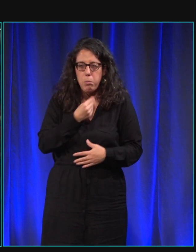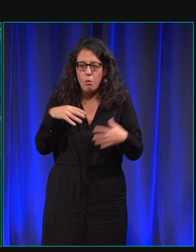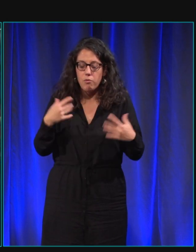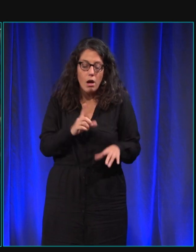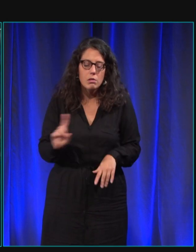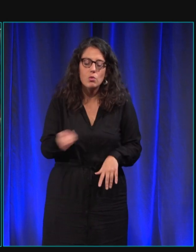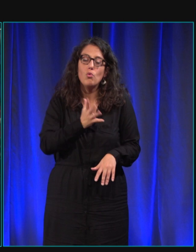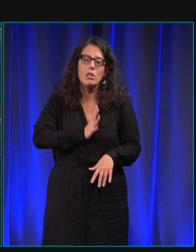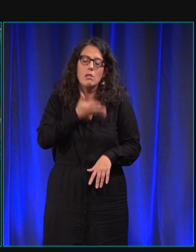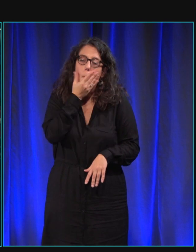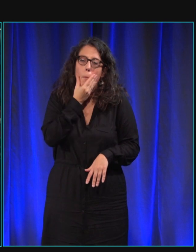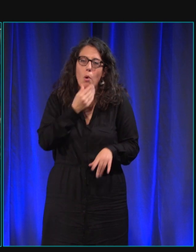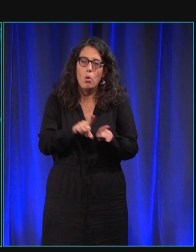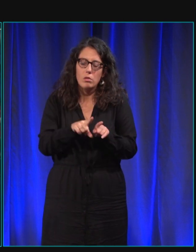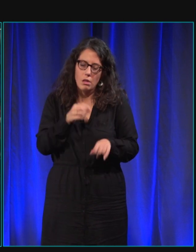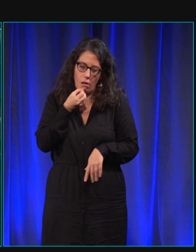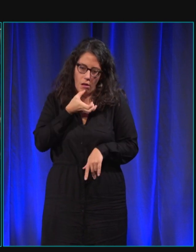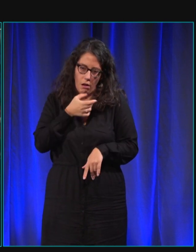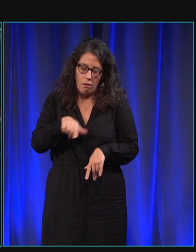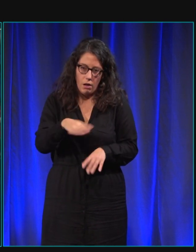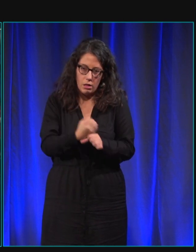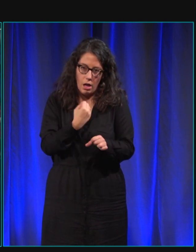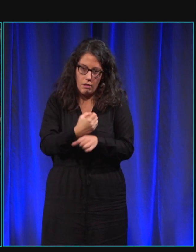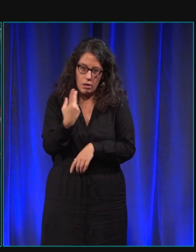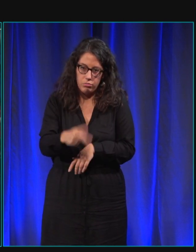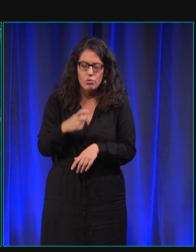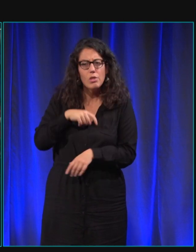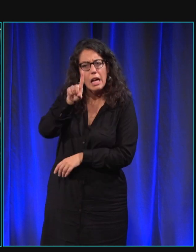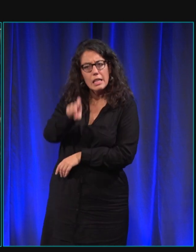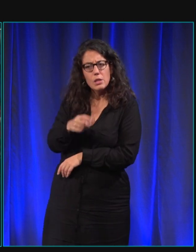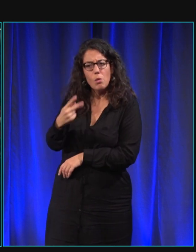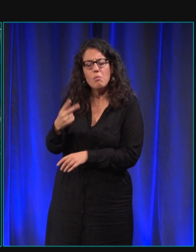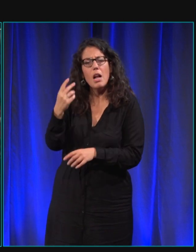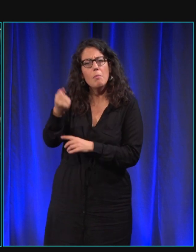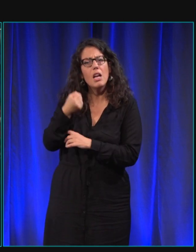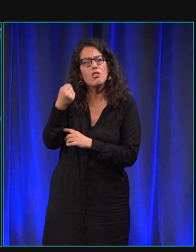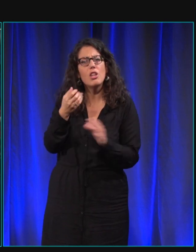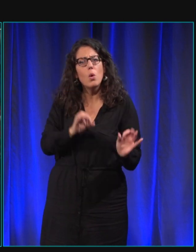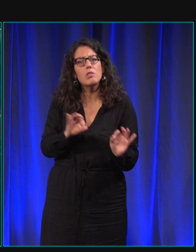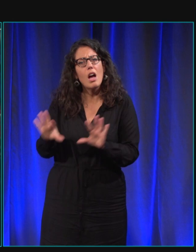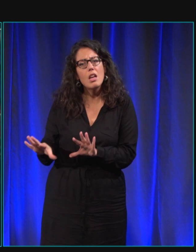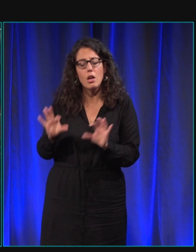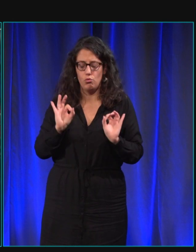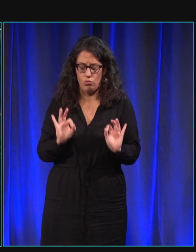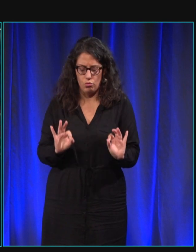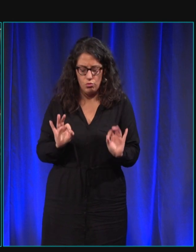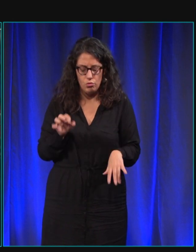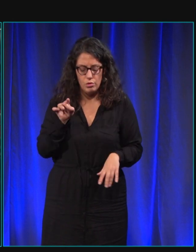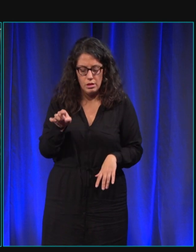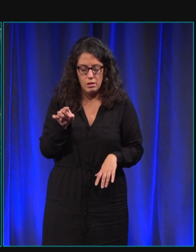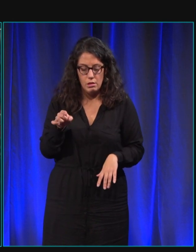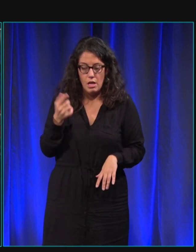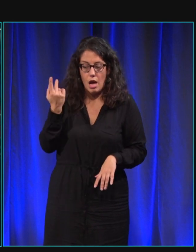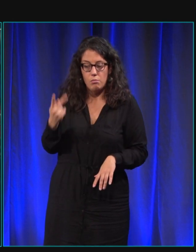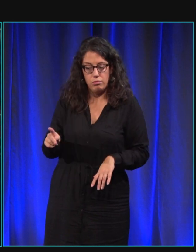tous merveilleux dans leurs activités vous parlez du berger australien évidemment celui que vous